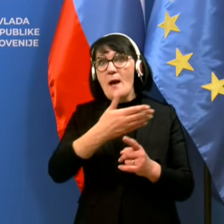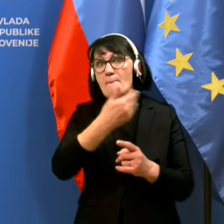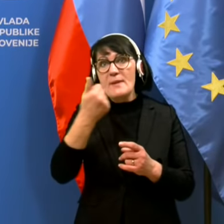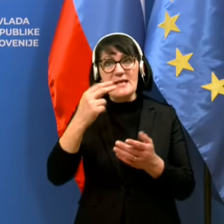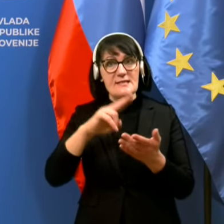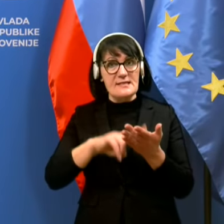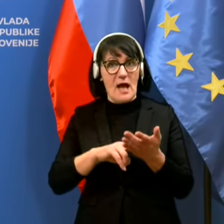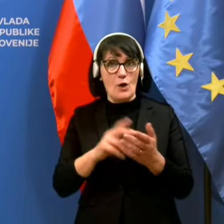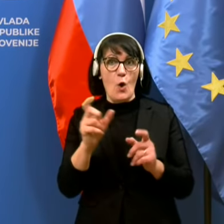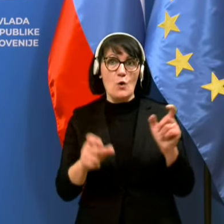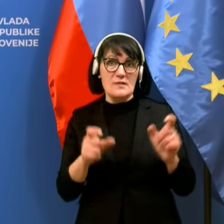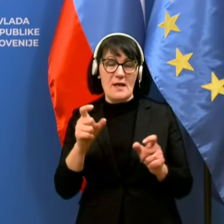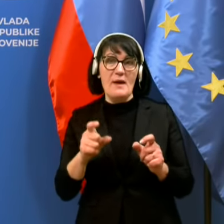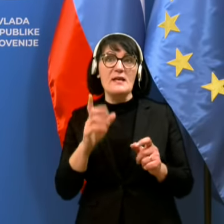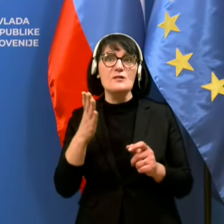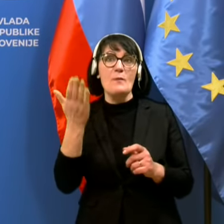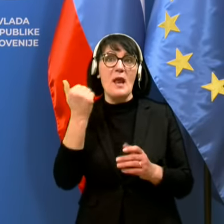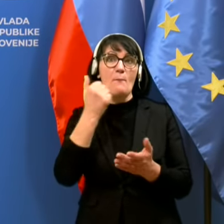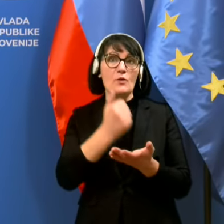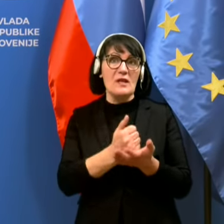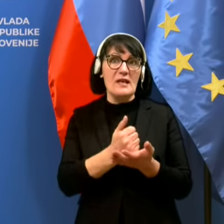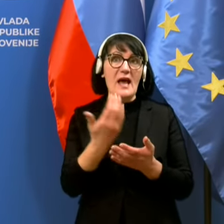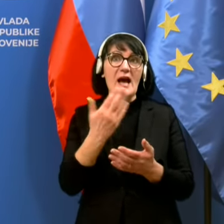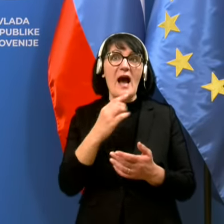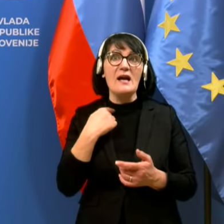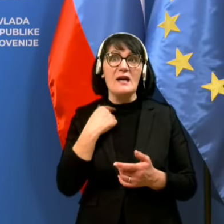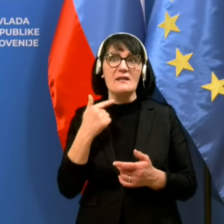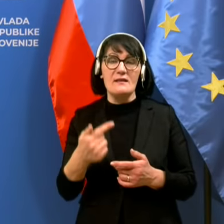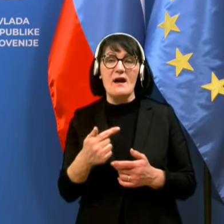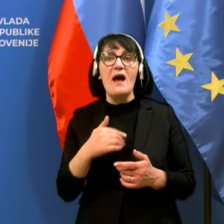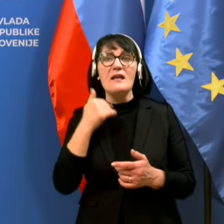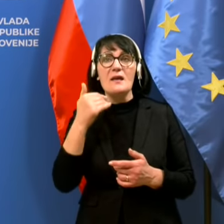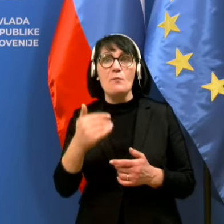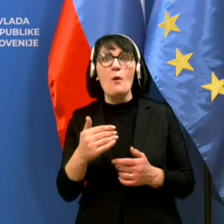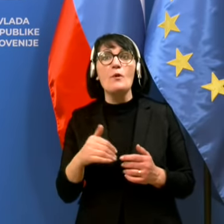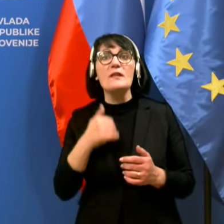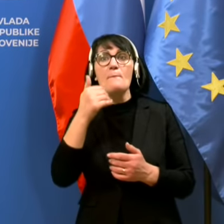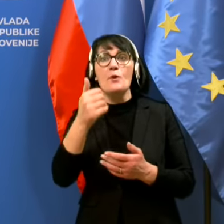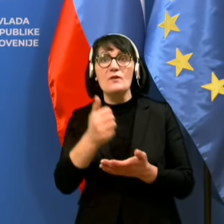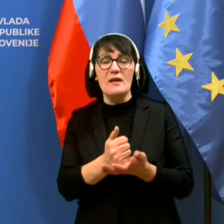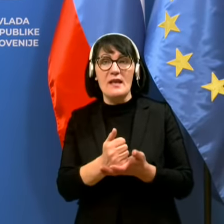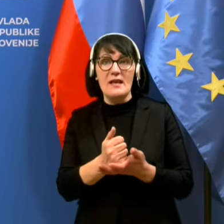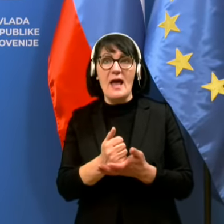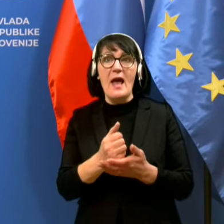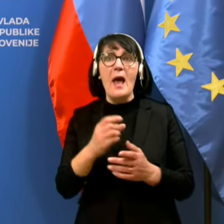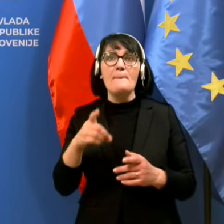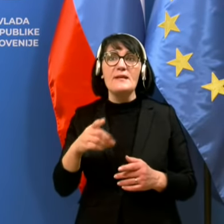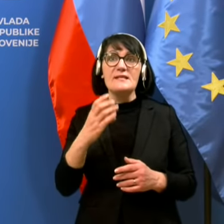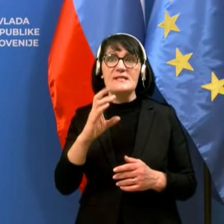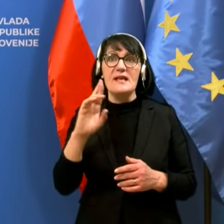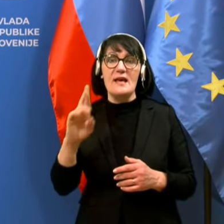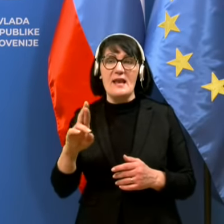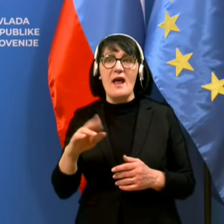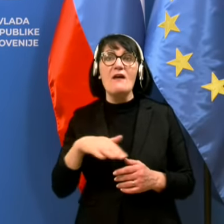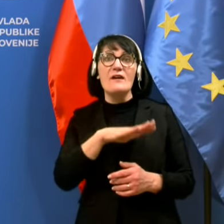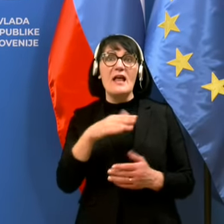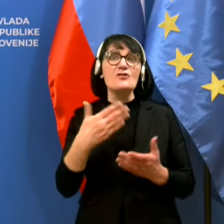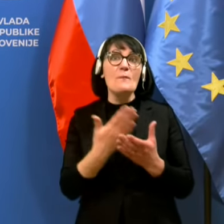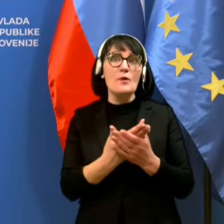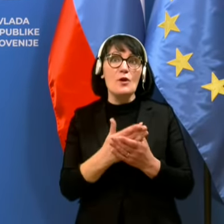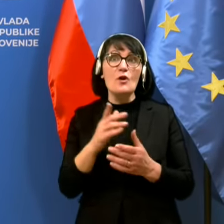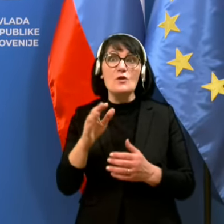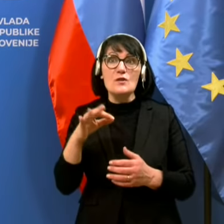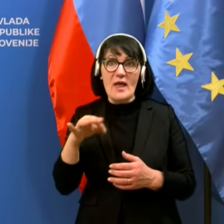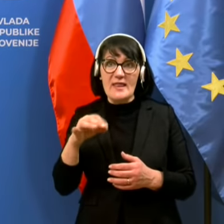so bile pozitivne s HGT-jem, ki bojo potem potrjene s PCR-jem. Take osebe, po našem predlogu vsaj, bi bile edine, ki bi potem